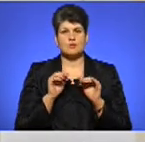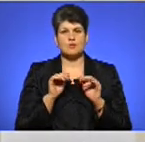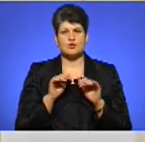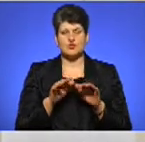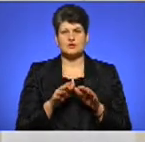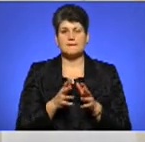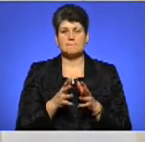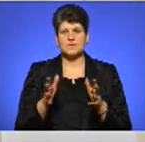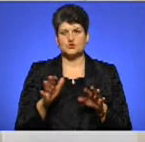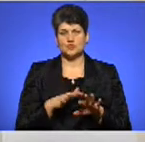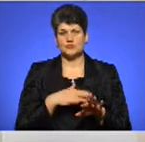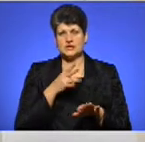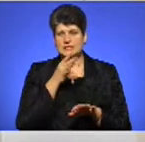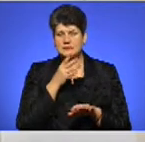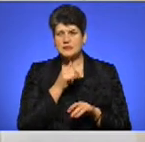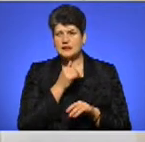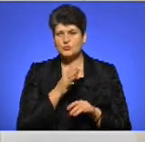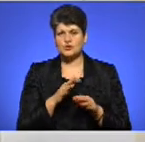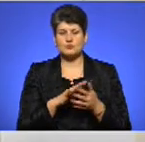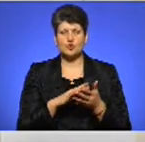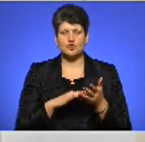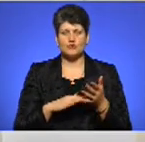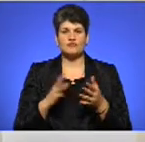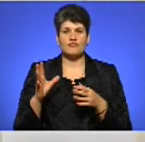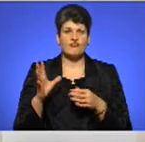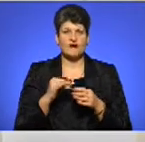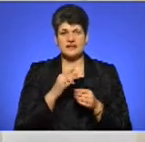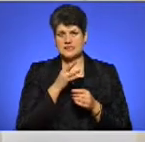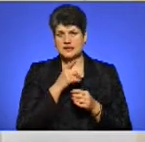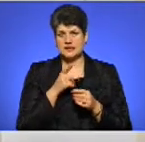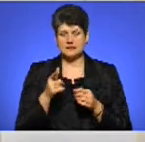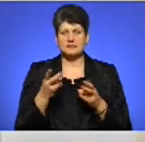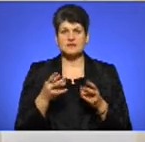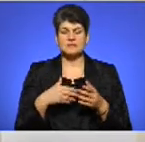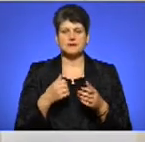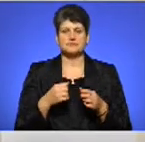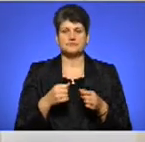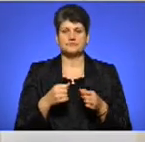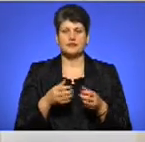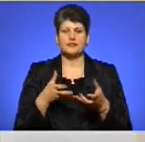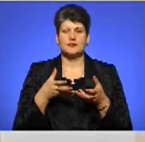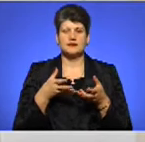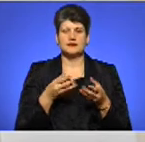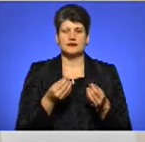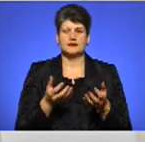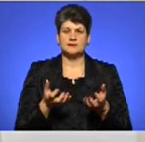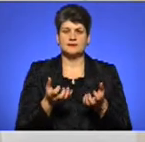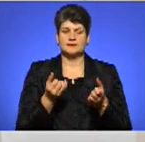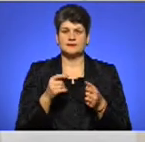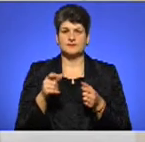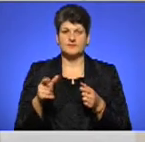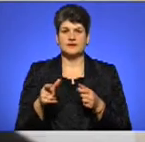тривалий термін і не може продовжуватися весь термін. Нам треба стимулювати саме зараз громадян,